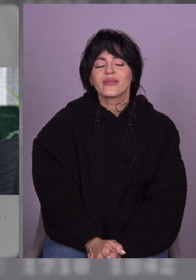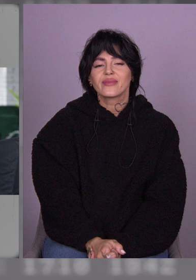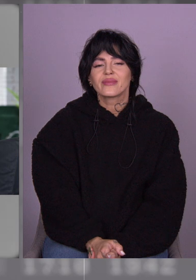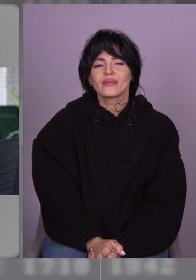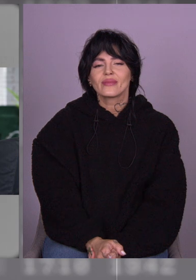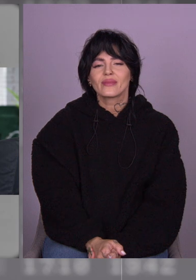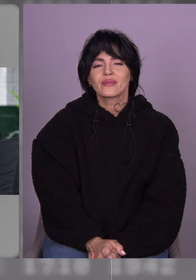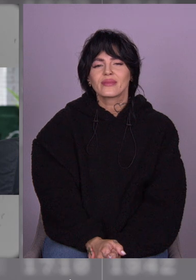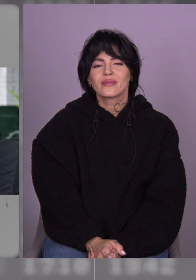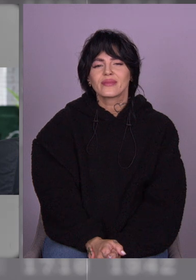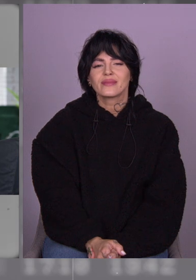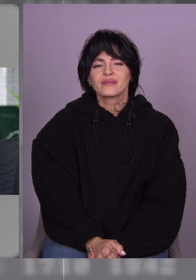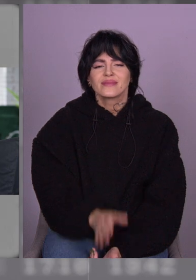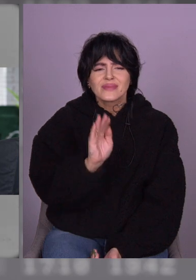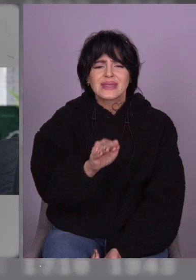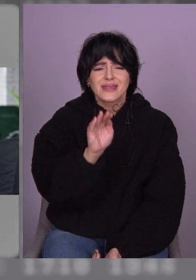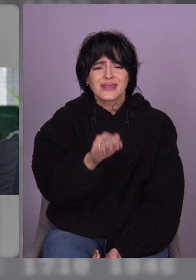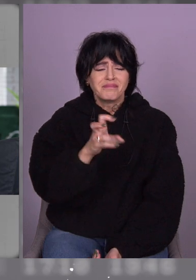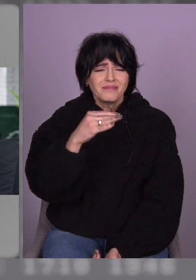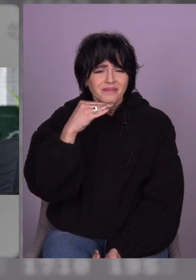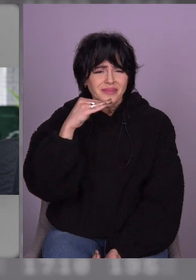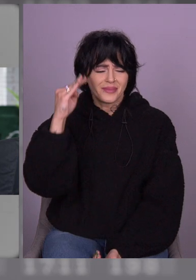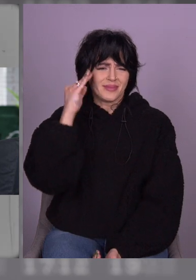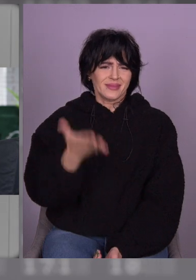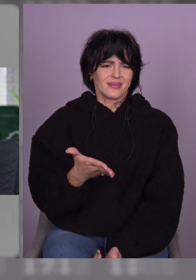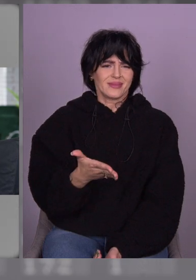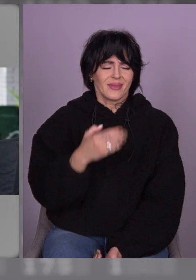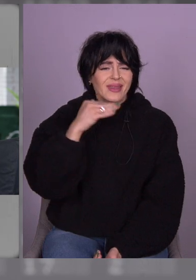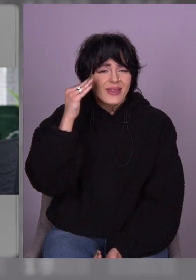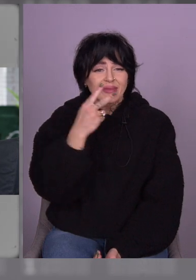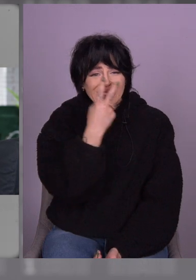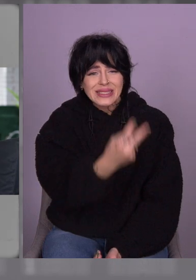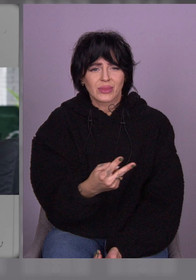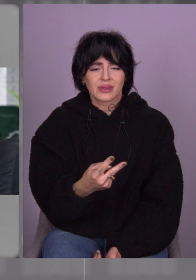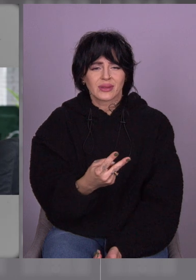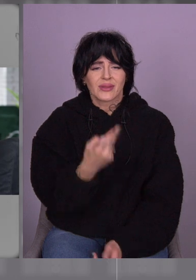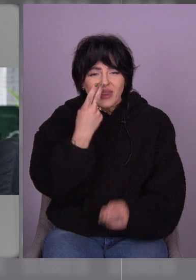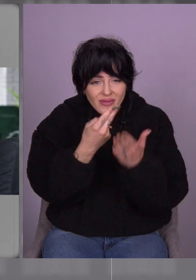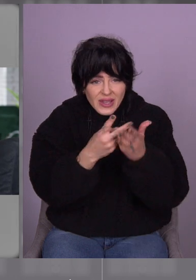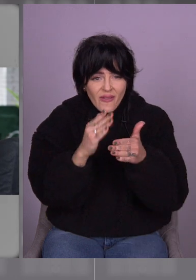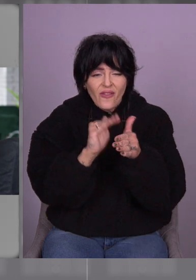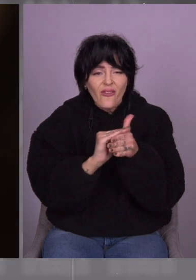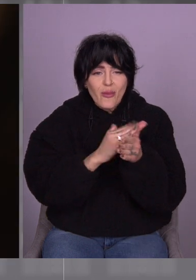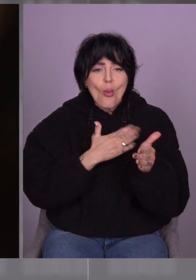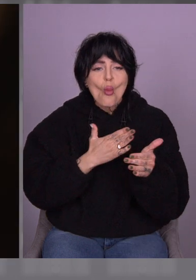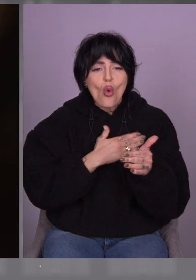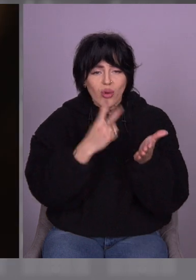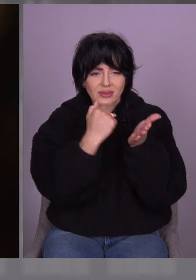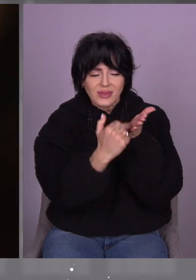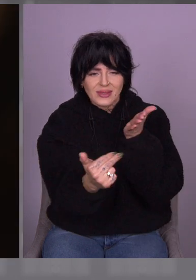татуся, татусик. Оленка Некрасова, ну давай же, татуць.